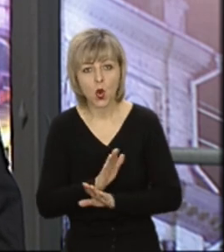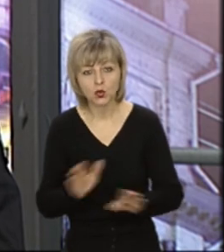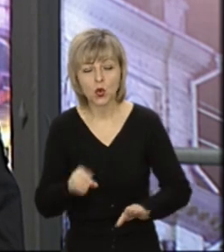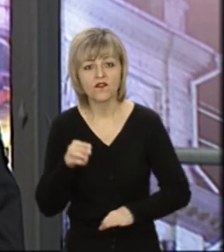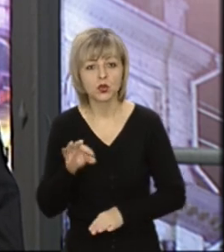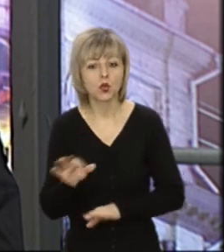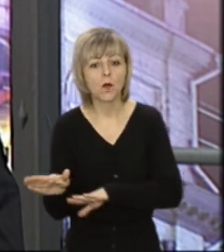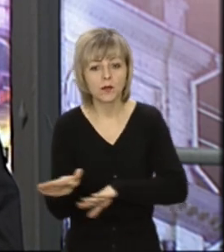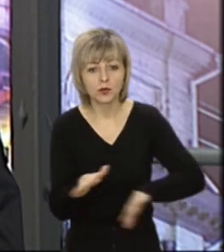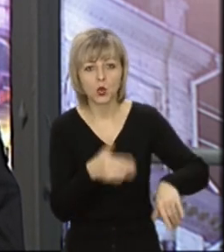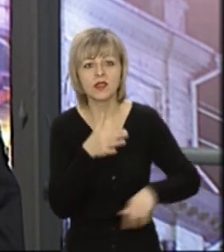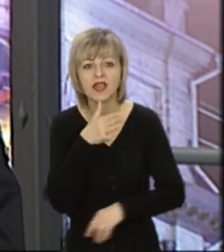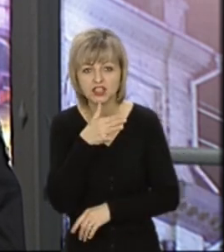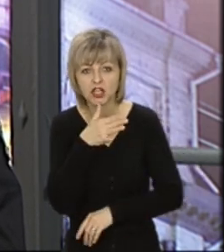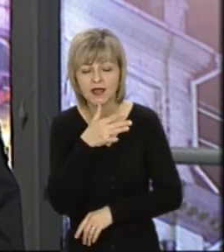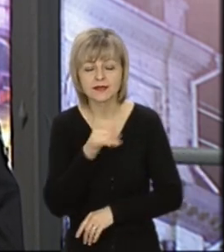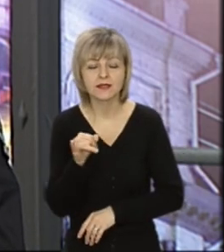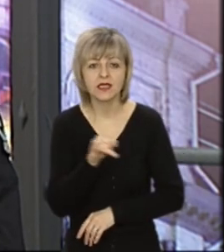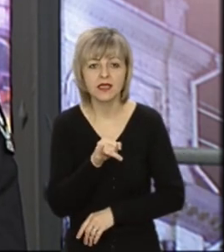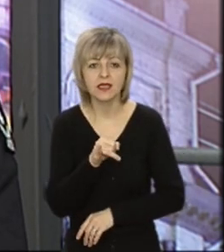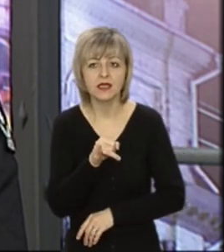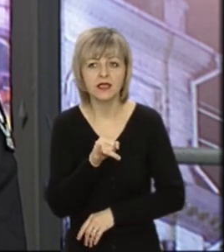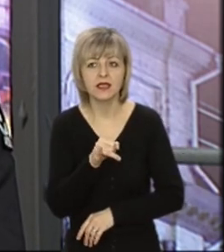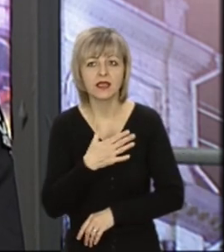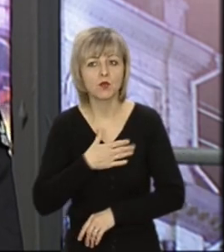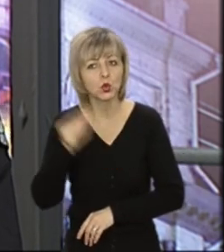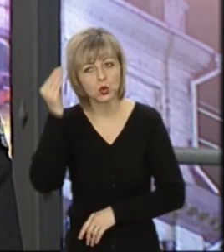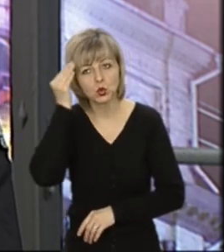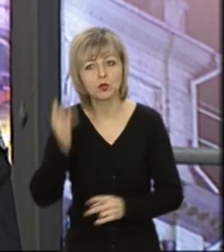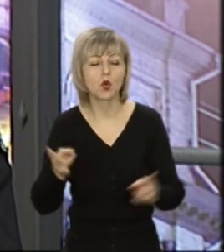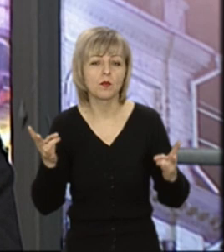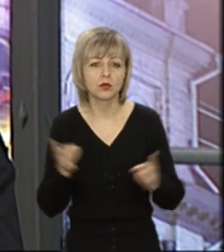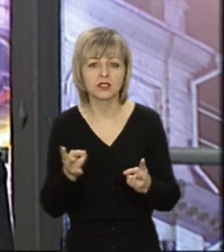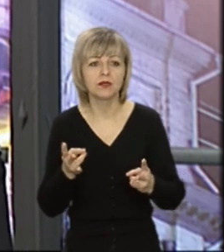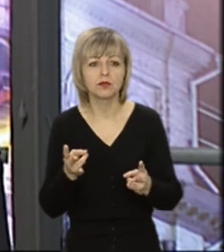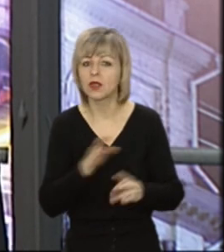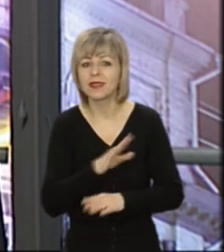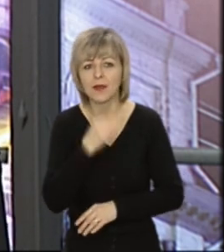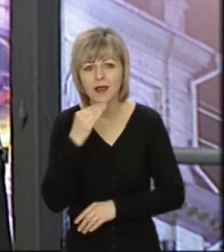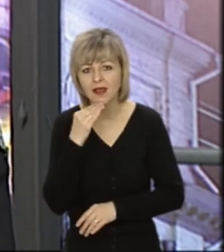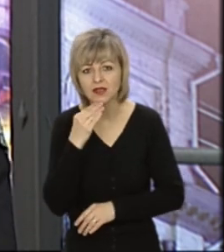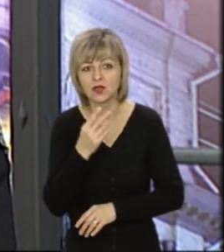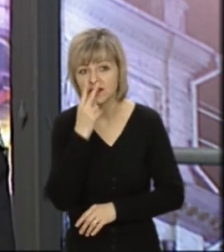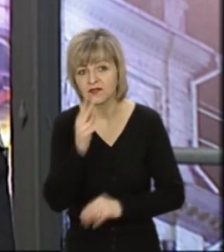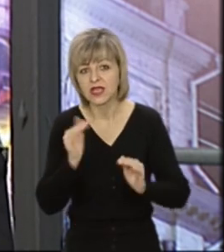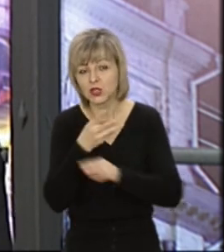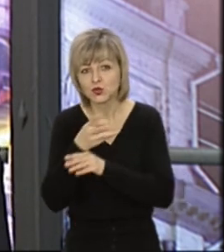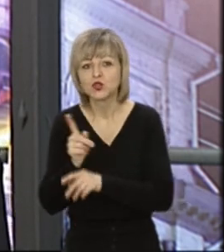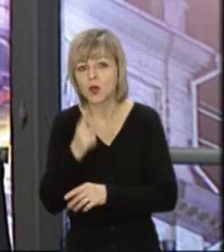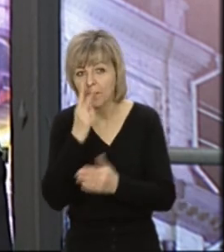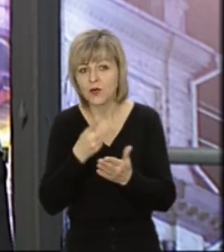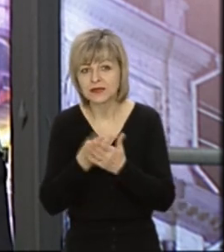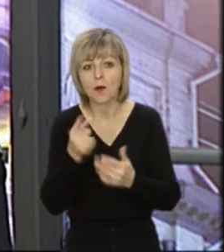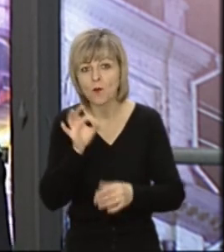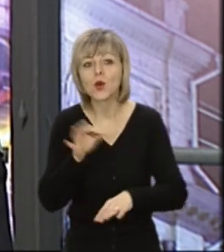думаю, пройде час, і його, на мою думку, потрібно не так багато. Навіть дивлячись того сюжету, що показували